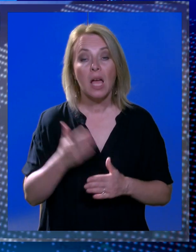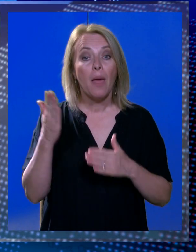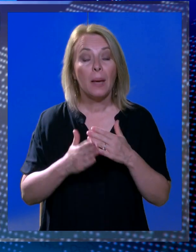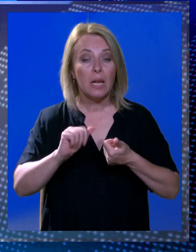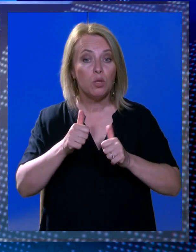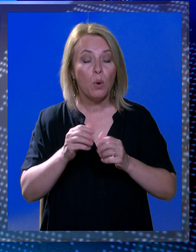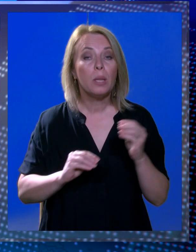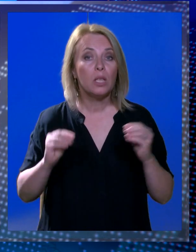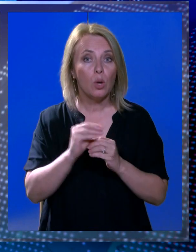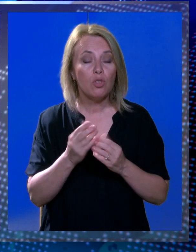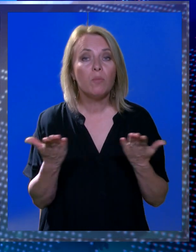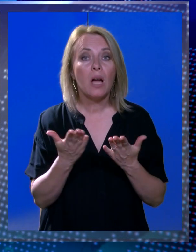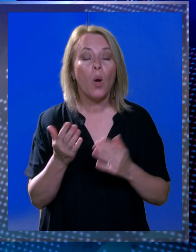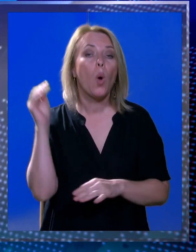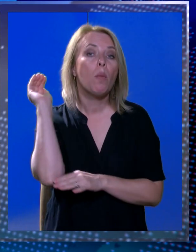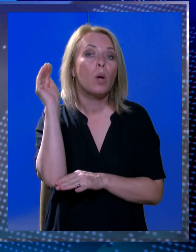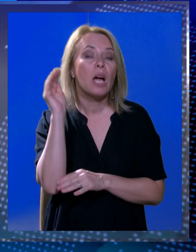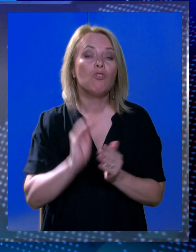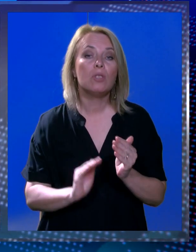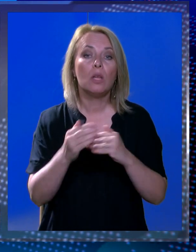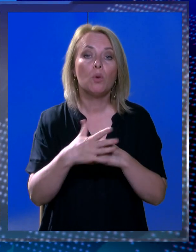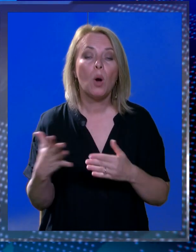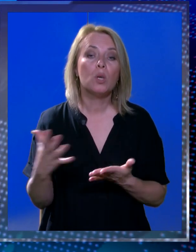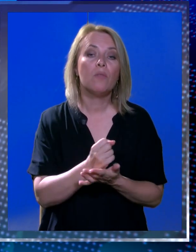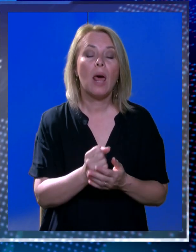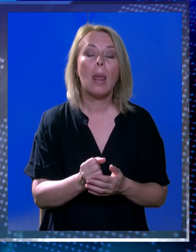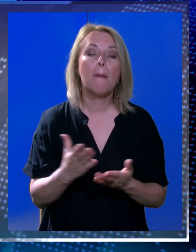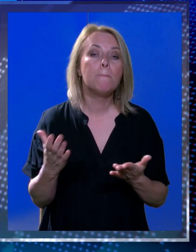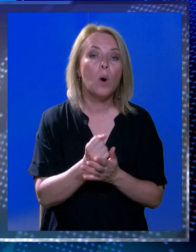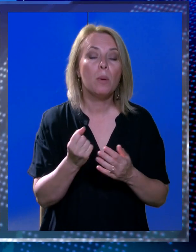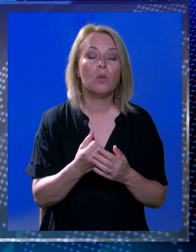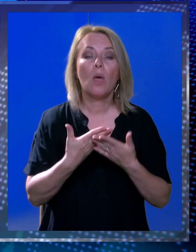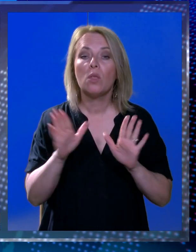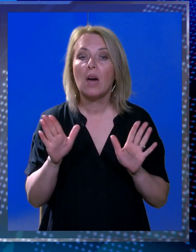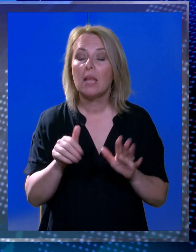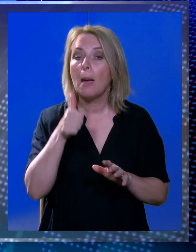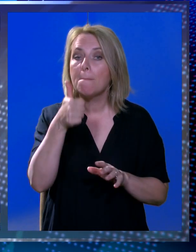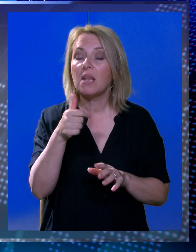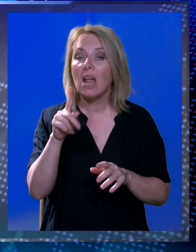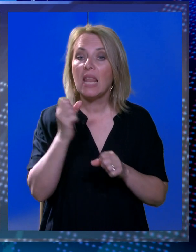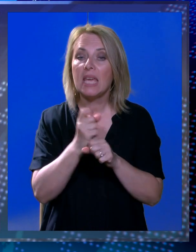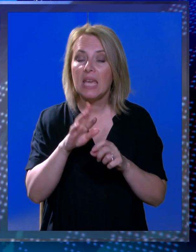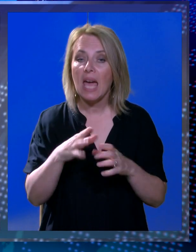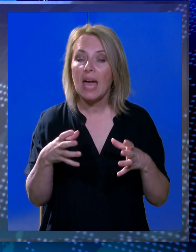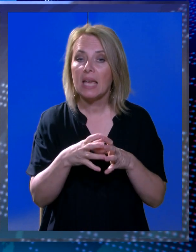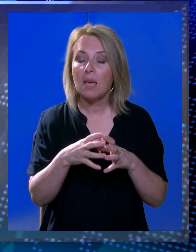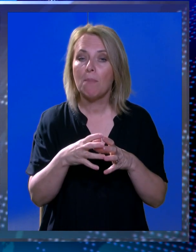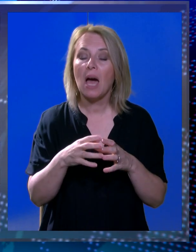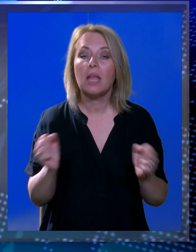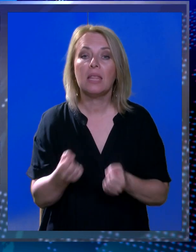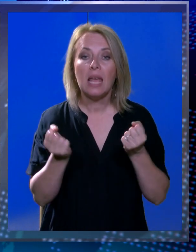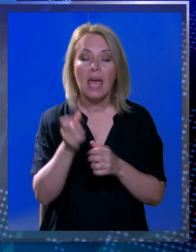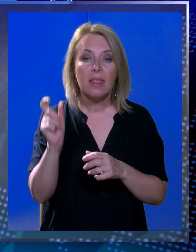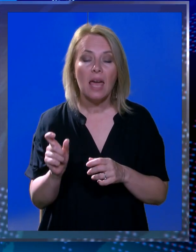a na kraju sporta dodat ćemo kako su odbojkašice Dubrovnika ostvarile pobjedu na otvaranju prve lige ekipa trenera Leonardo